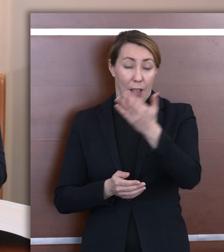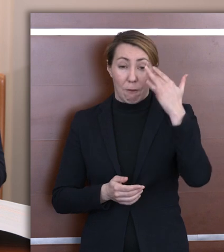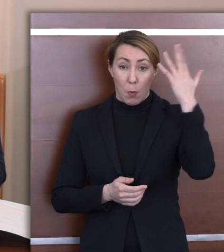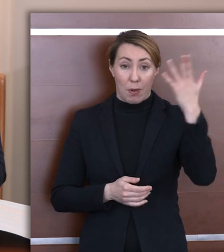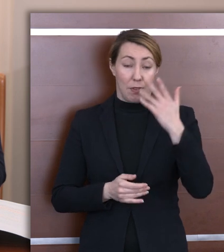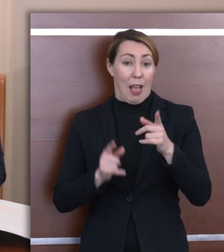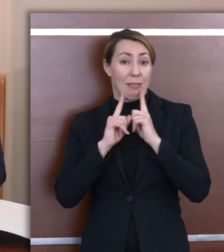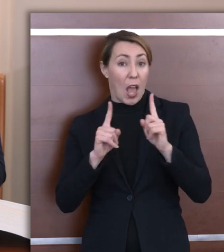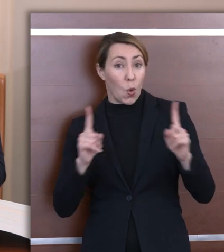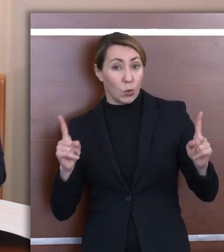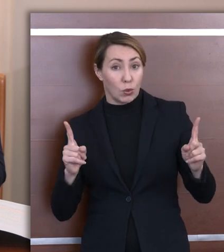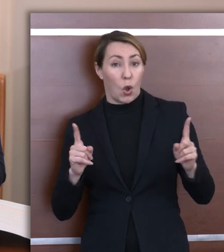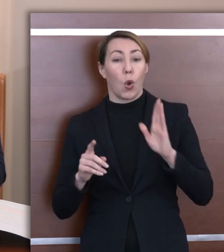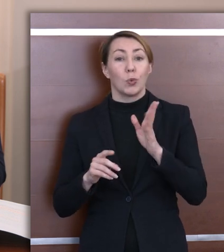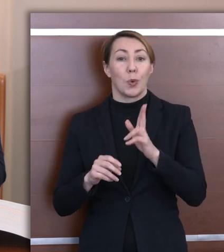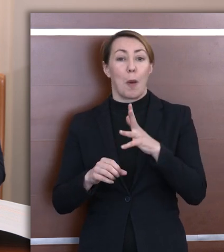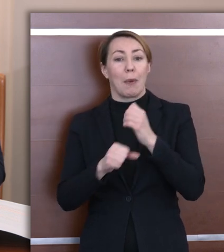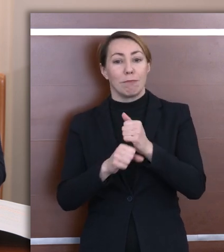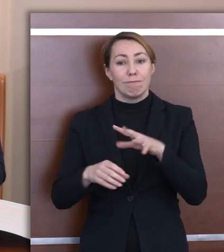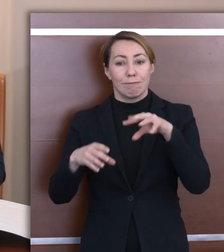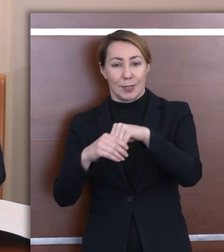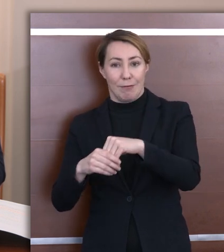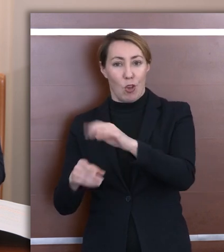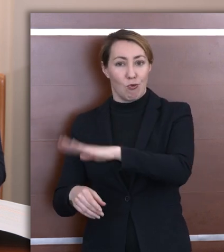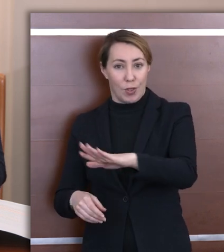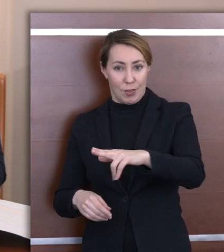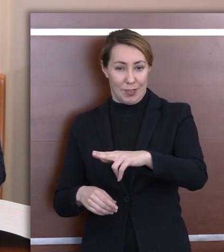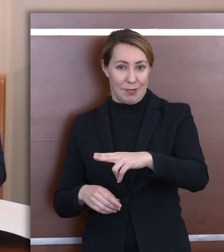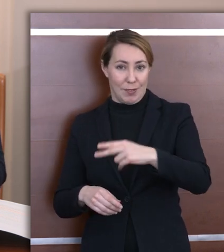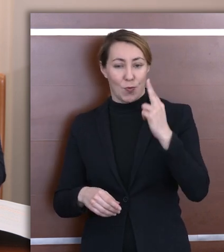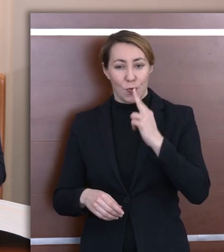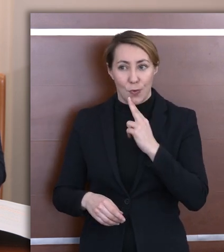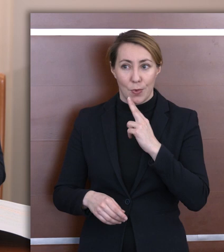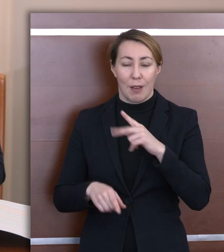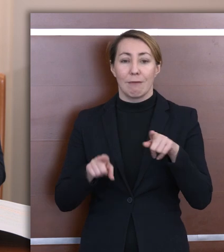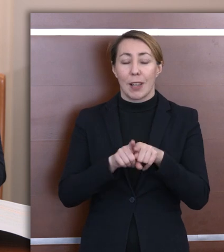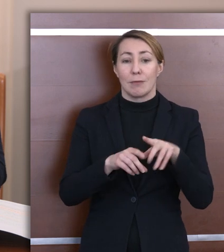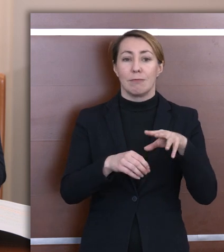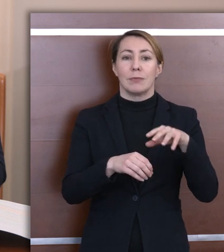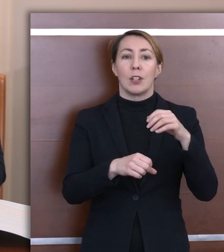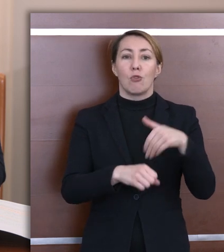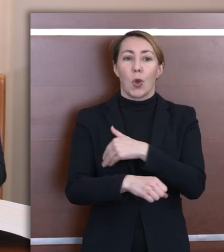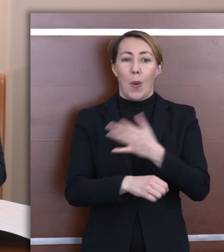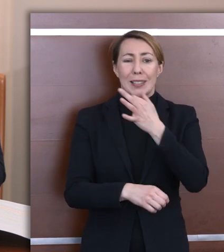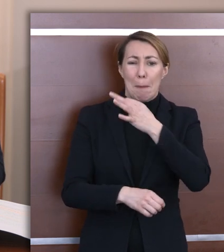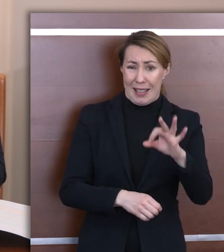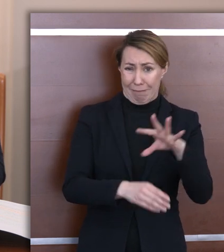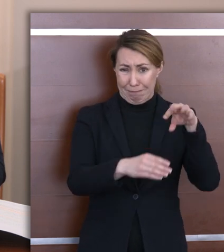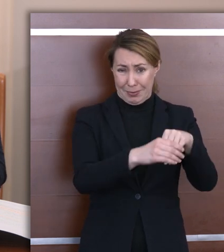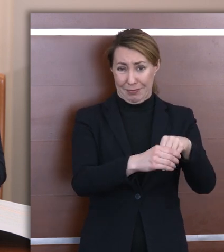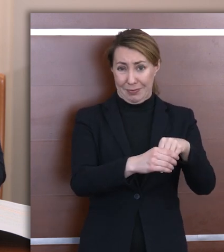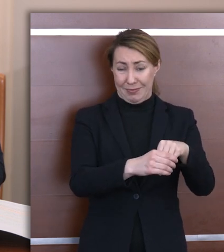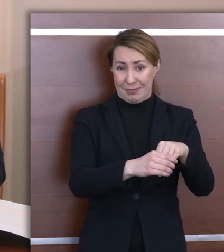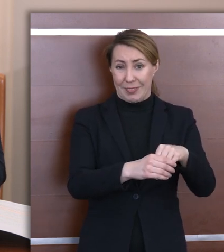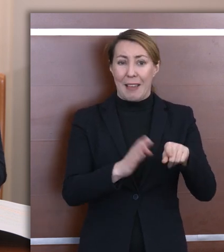pracujący z osobami, z uczniami niepełnosprawnymi, również ci pracujący w szkołach specjalnych, utworzonych właśnie dla